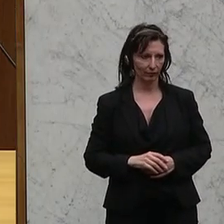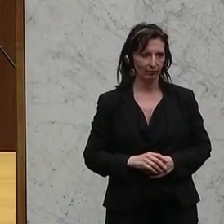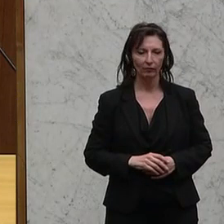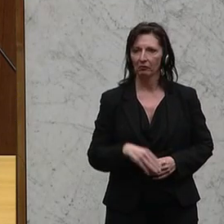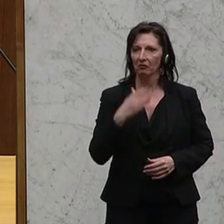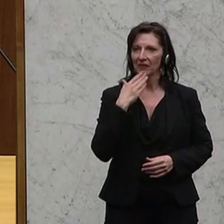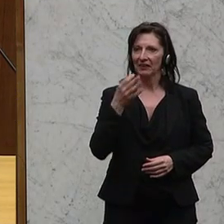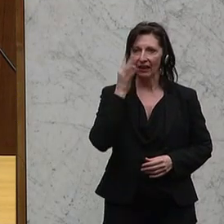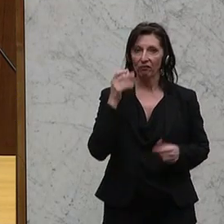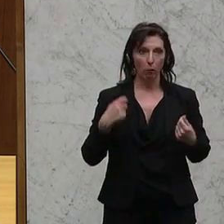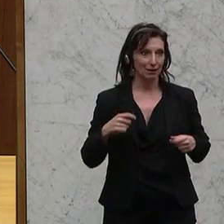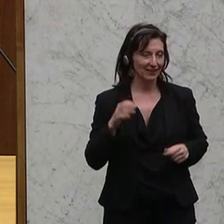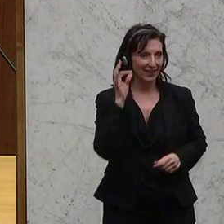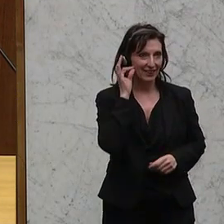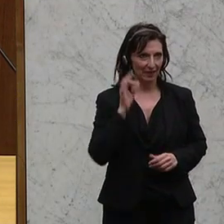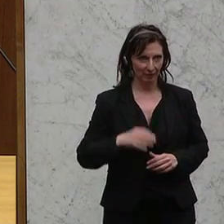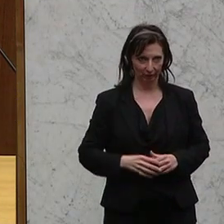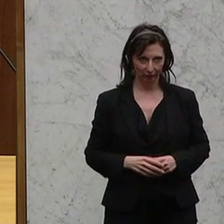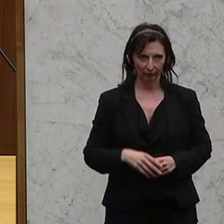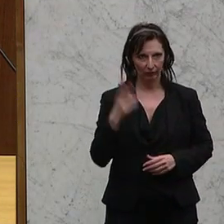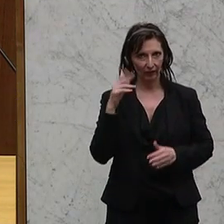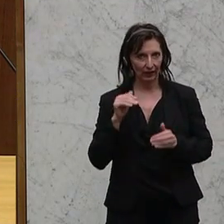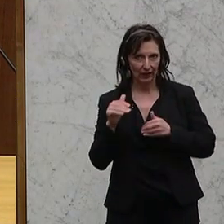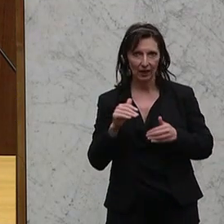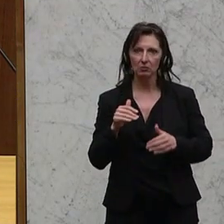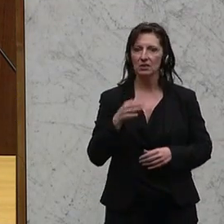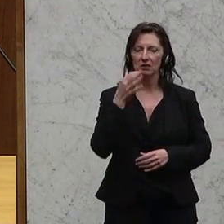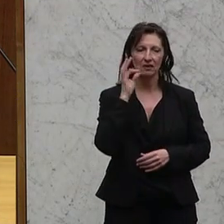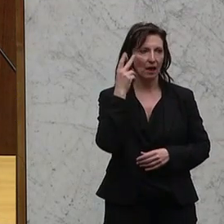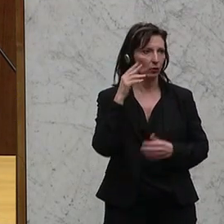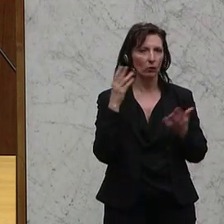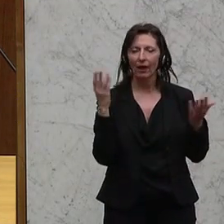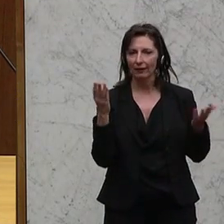Danke, Frau Präsidentin! Herr Minister, meine Damen und Herren!